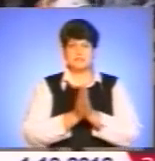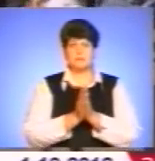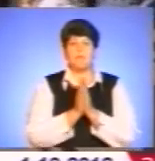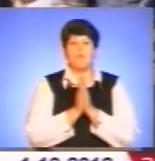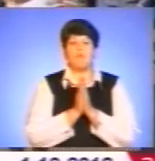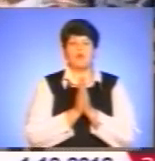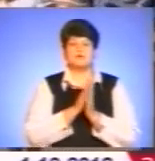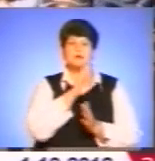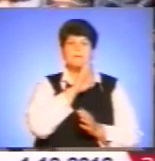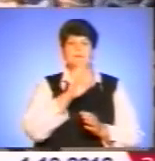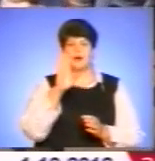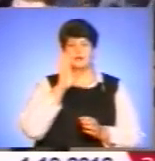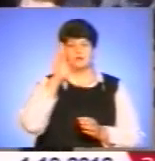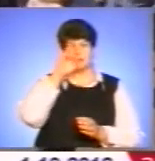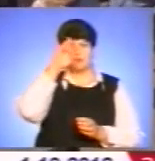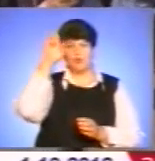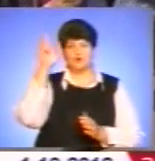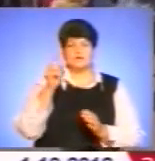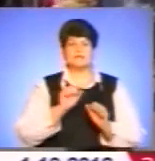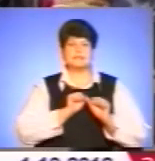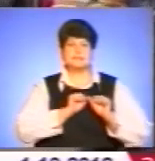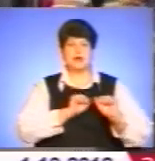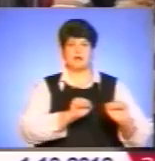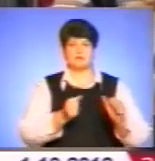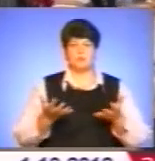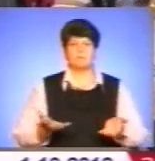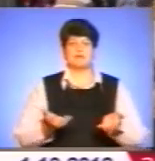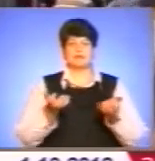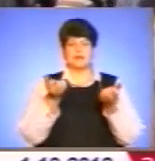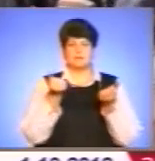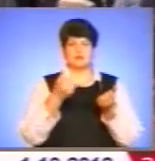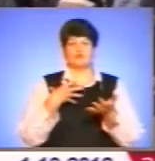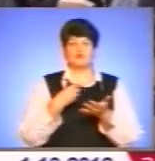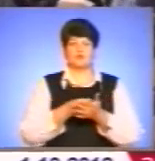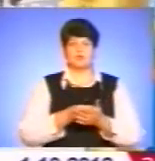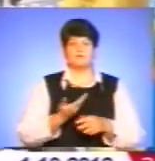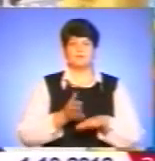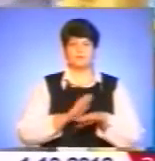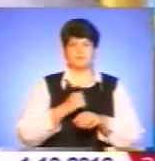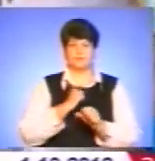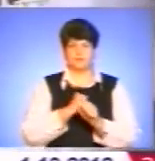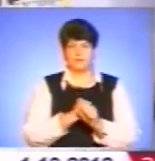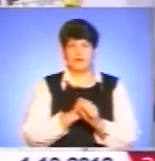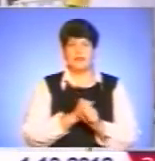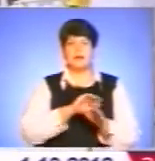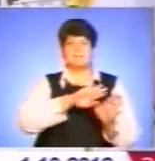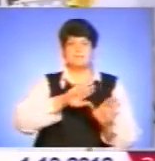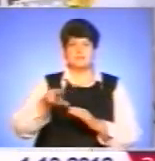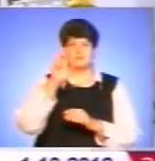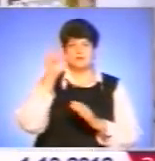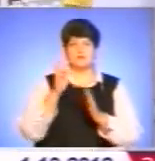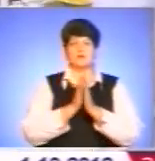просять матірки Божої захисту, підтримки у своїй нелегкій роботі. Після божественної літургії